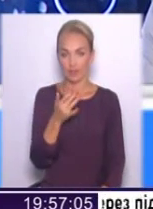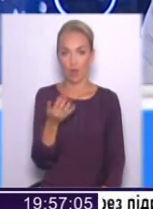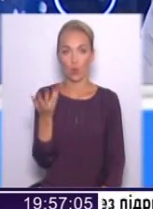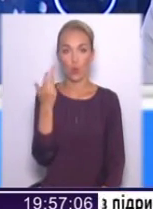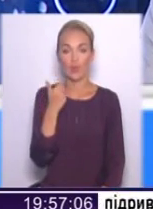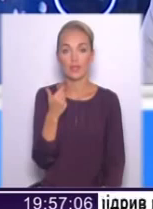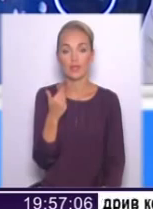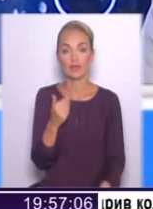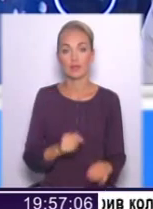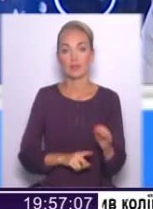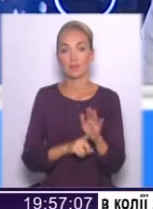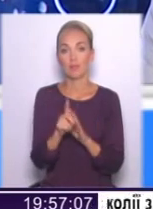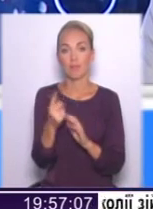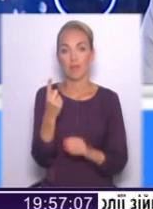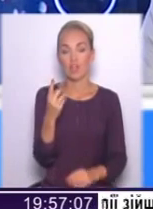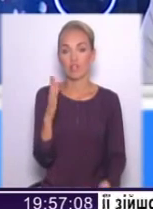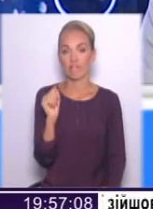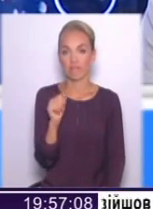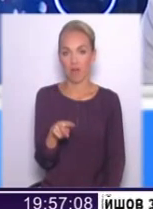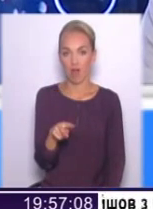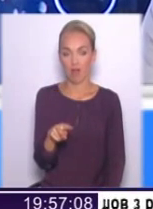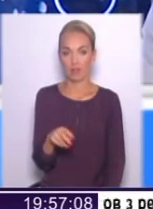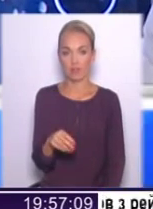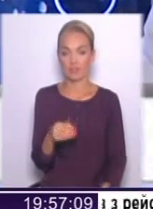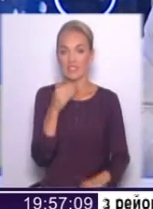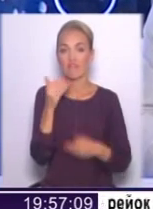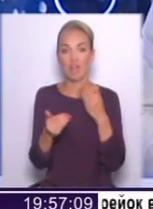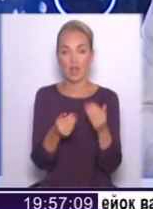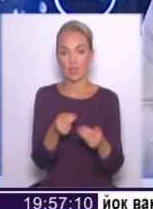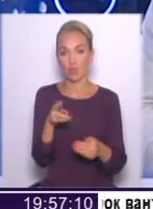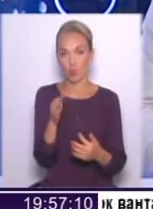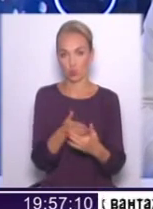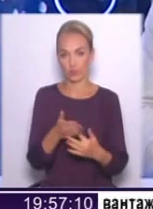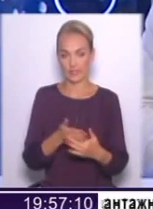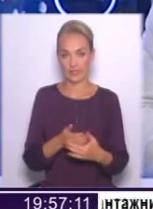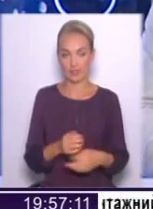коли пішов перший вал звернень по субсидії.